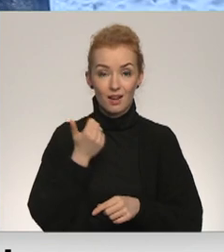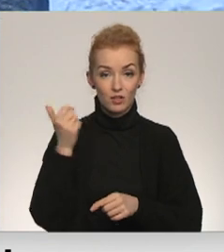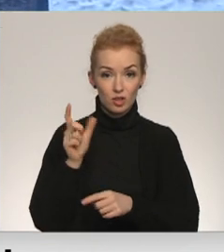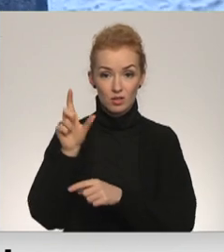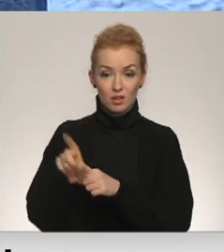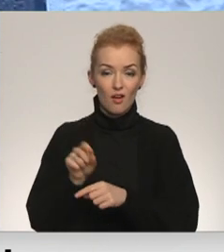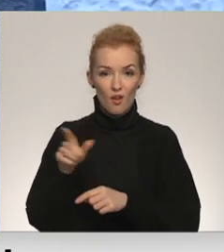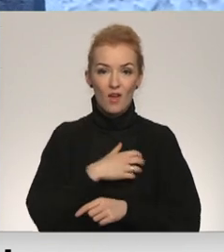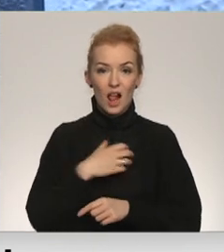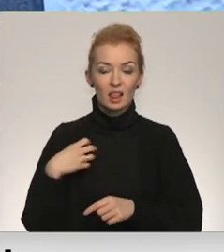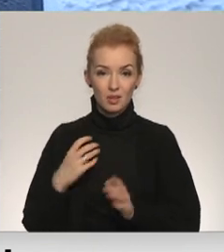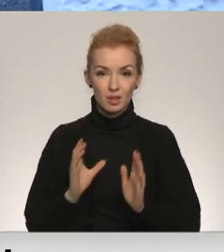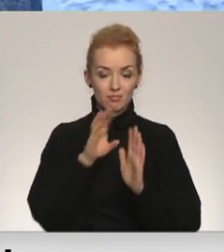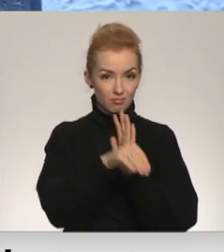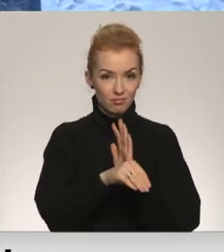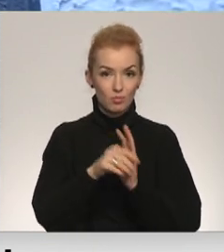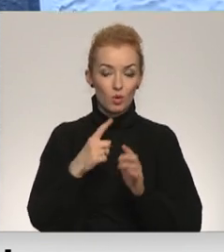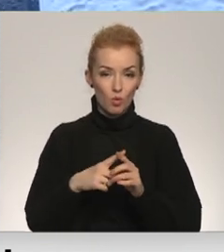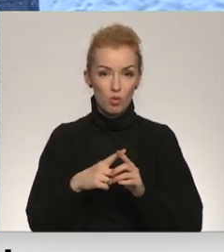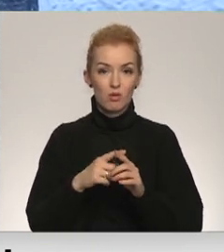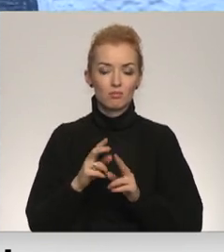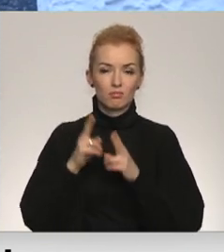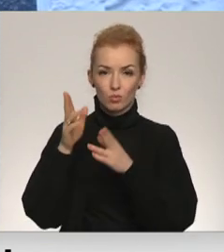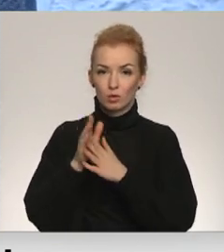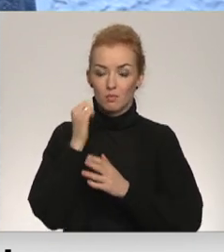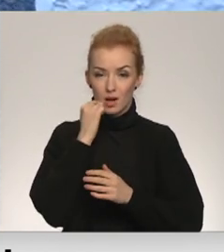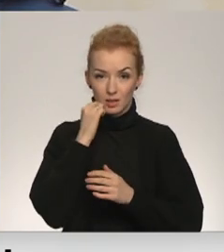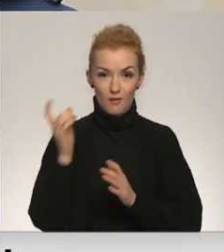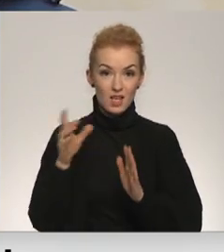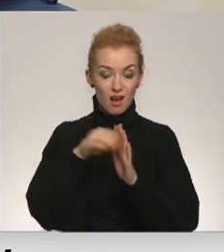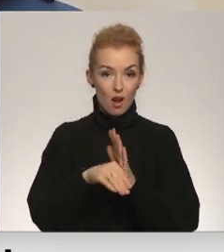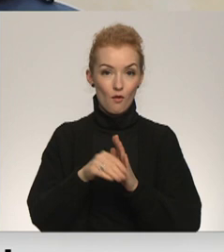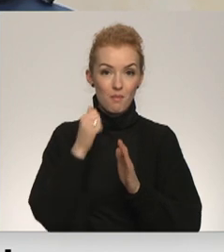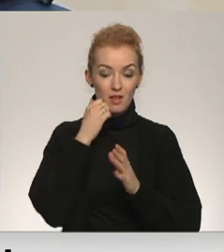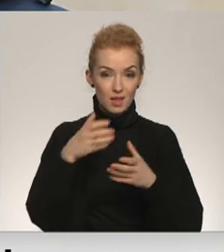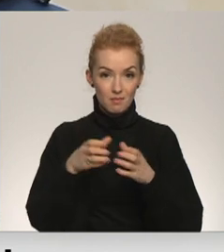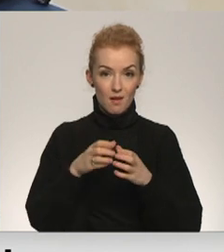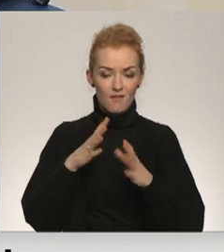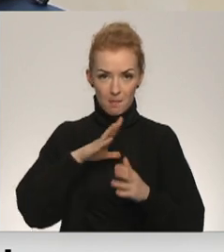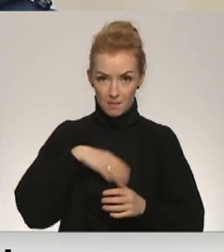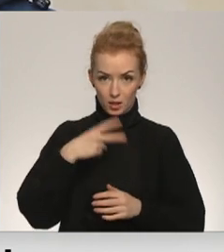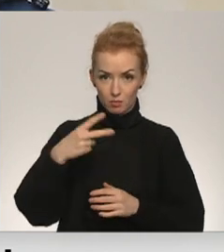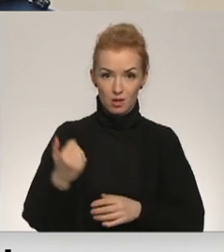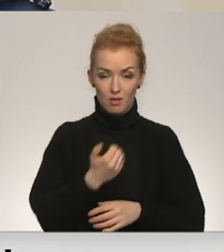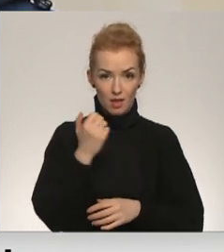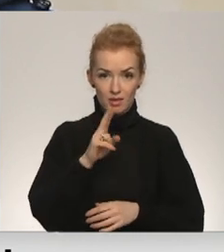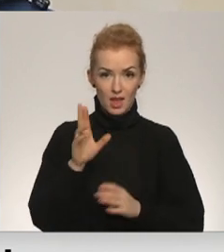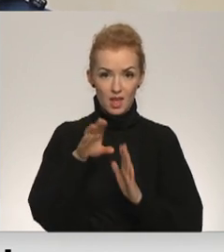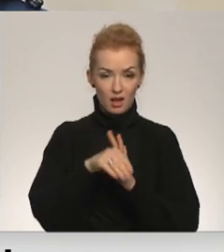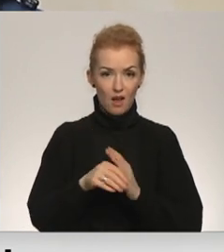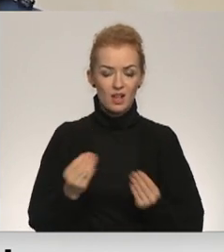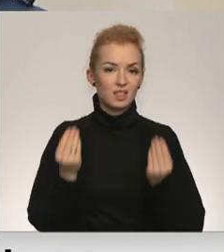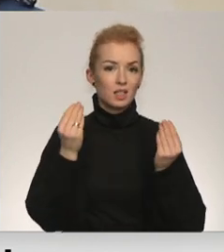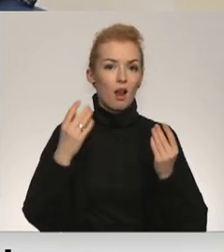viņš bija valdības sastāvā, ka Kirheņšteins brauc uz Maskau un iekļau viņu valdības sastāvā, vai pēc vēl 20 gadiem arī neiekļau visilas